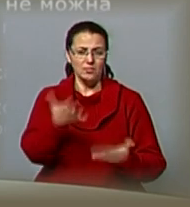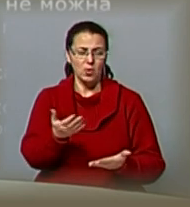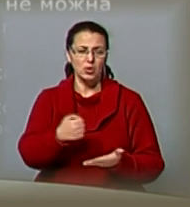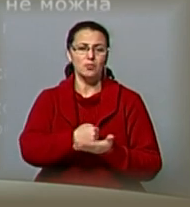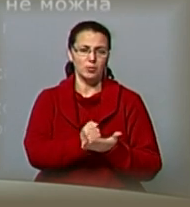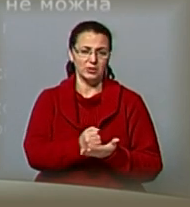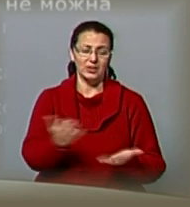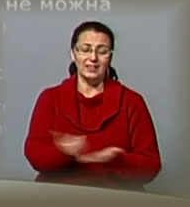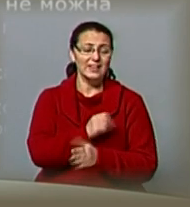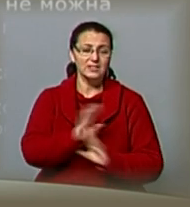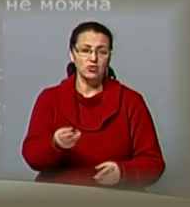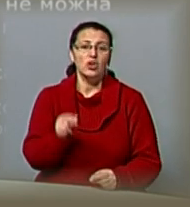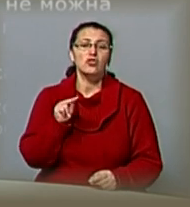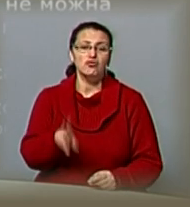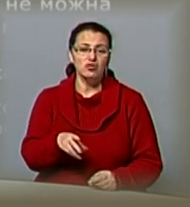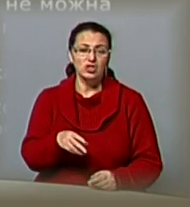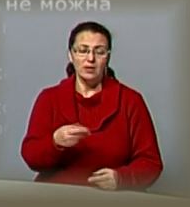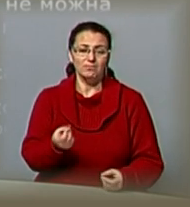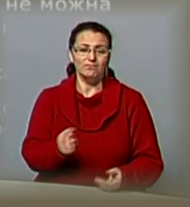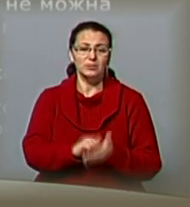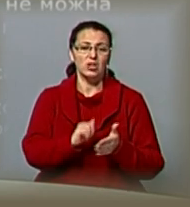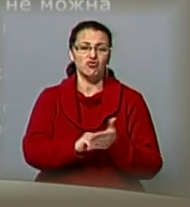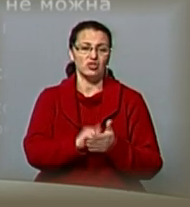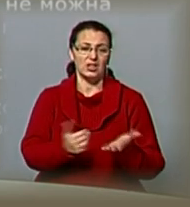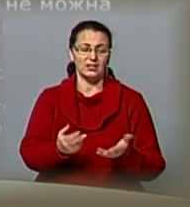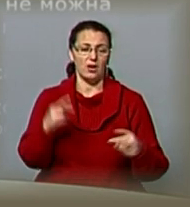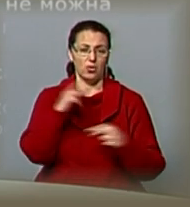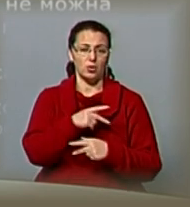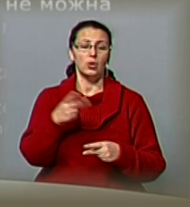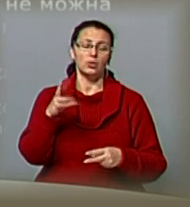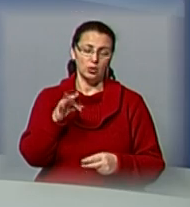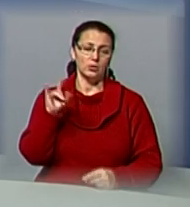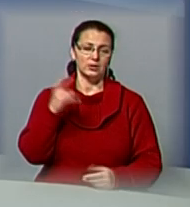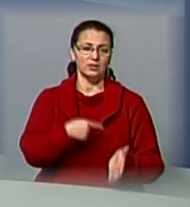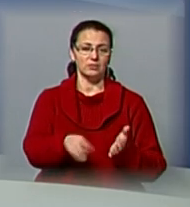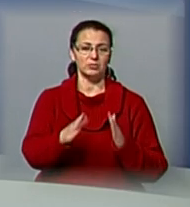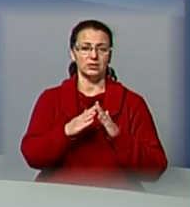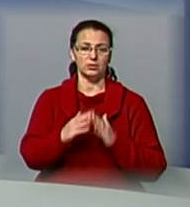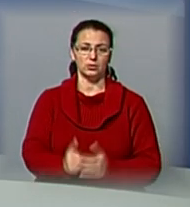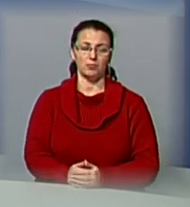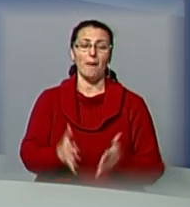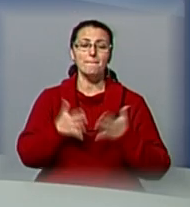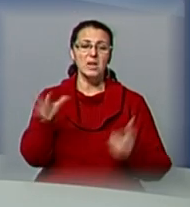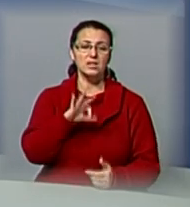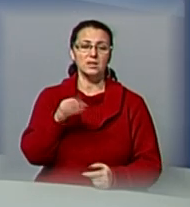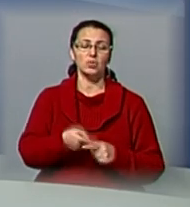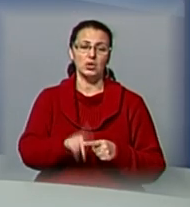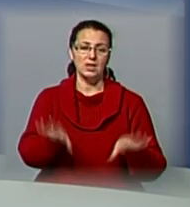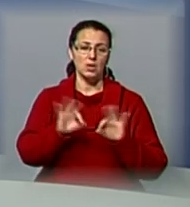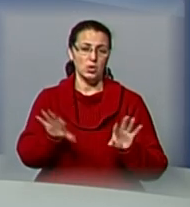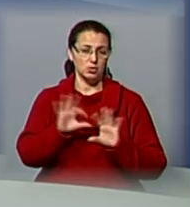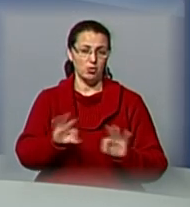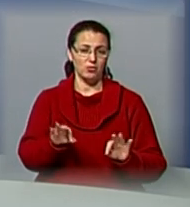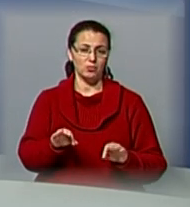знайшли ми, чим саме були викликані розводи. Але дитина в задовільному стані виписана додому. Більше про це розповість Ольга